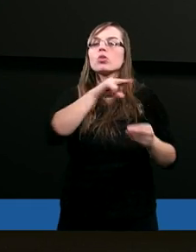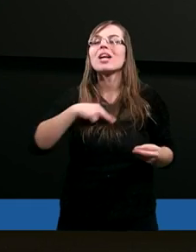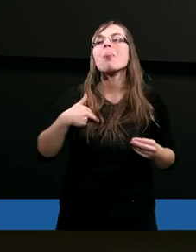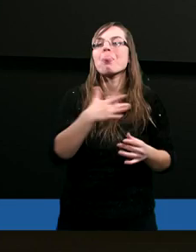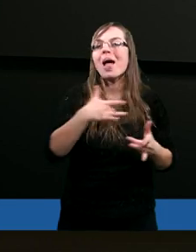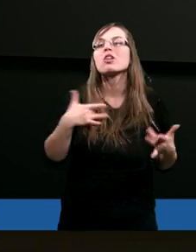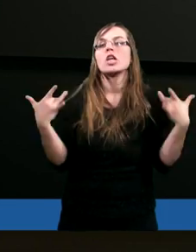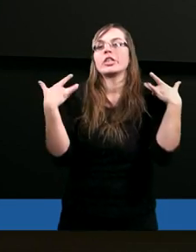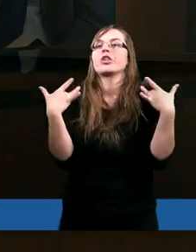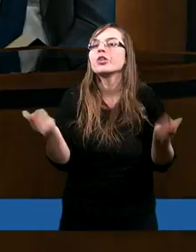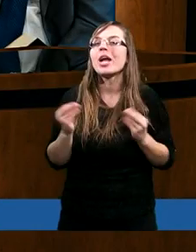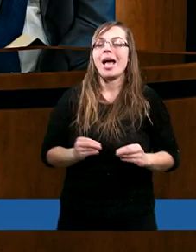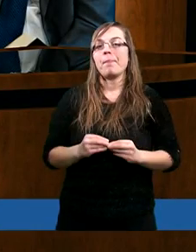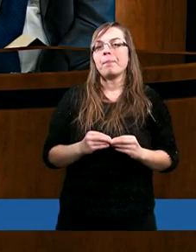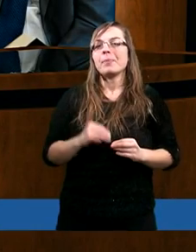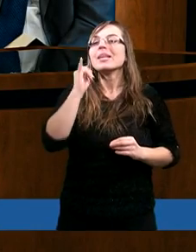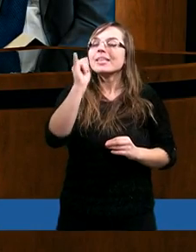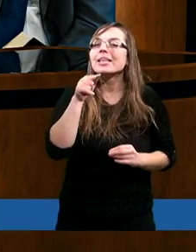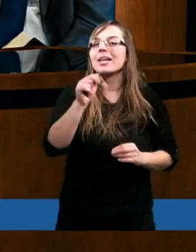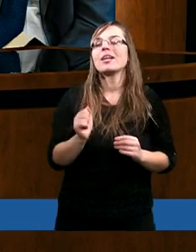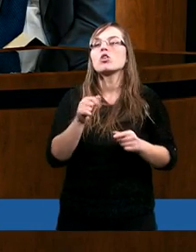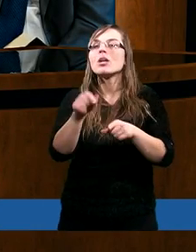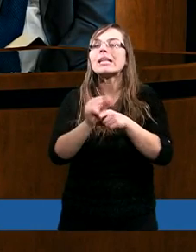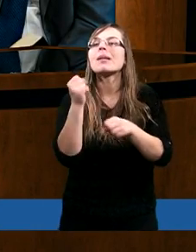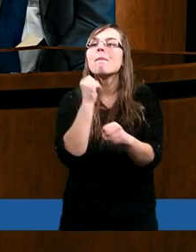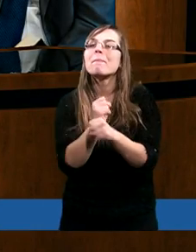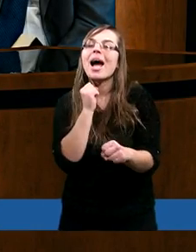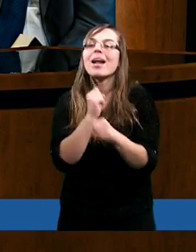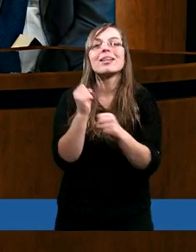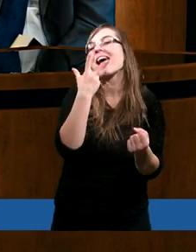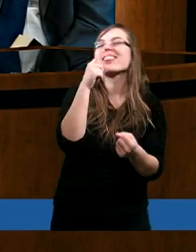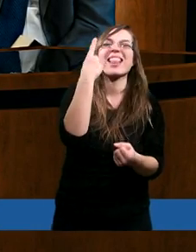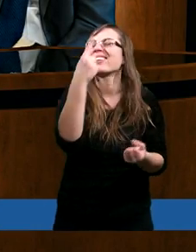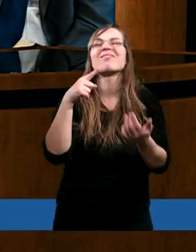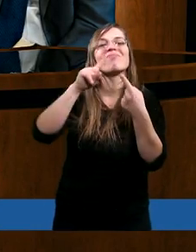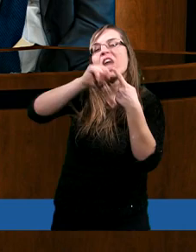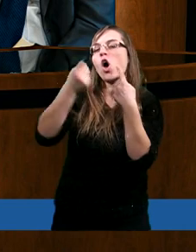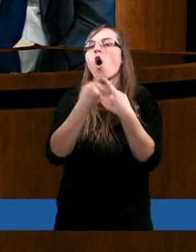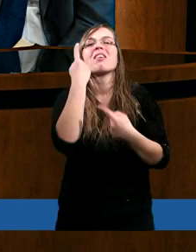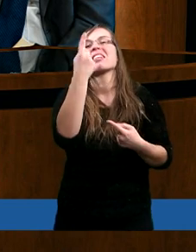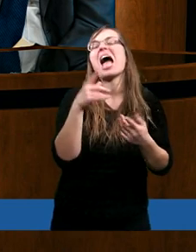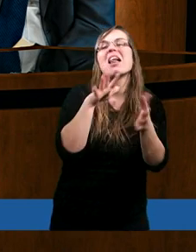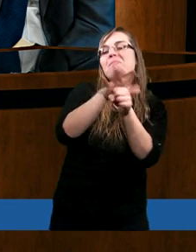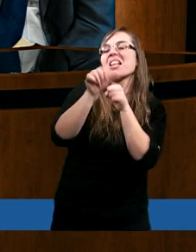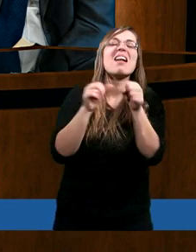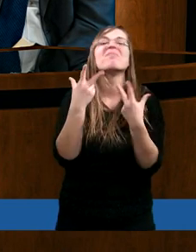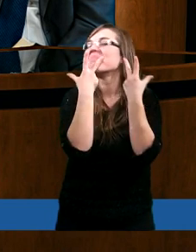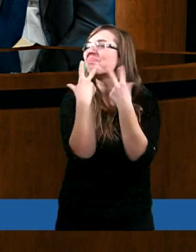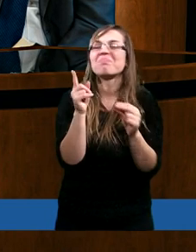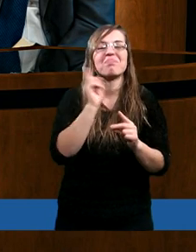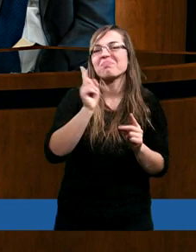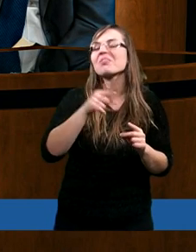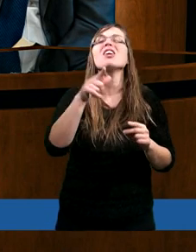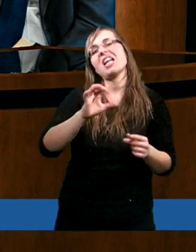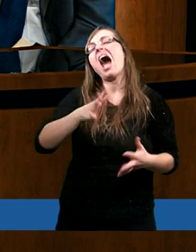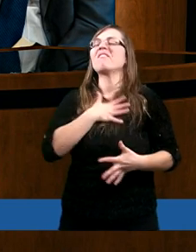nasze życie. I to jest praca nie jednego roku, nie piętnastu lat, jak się